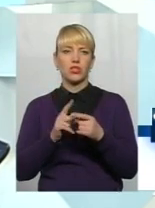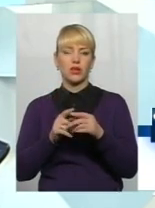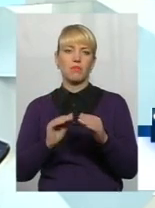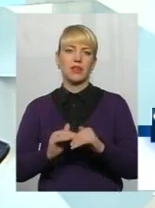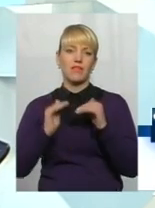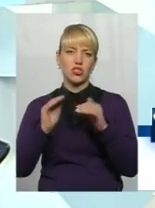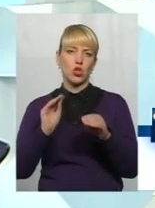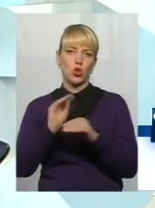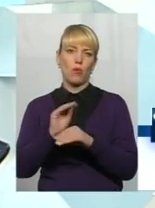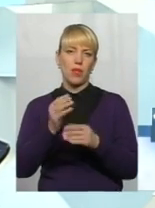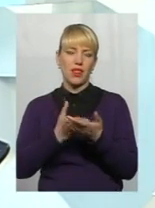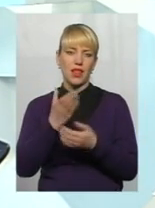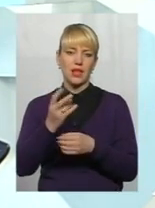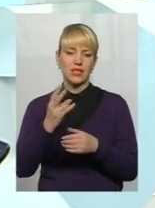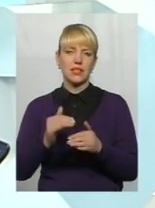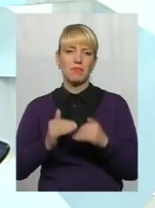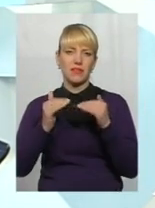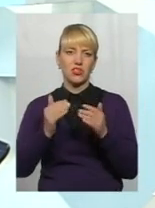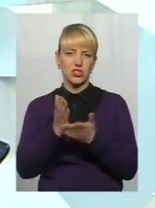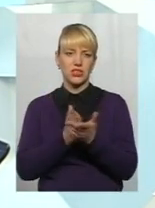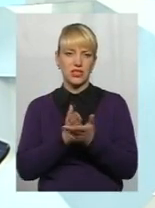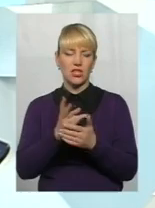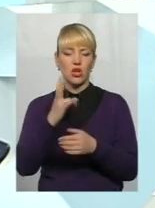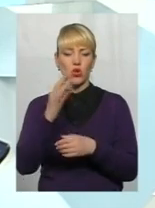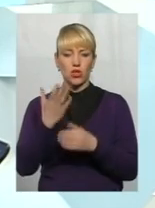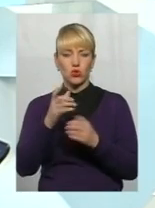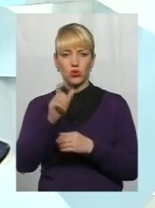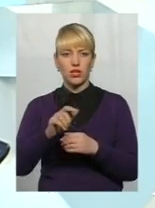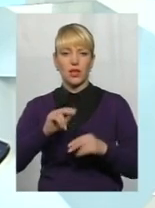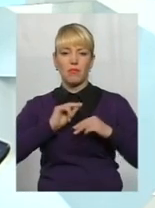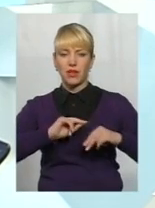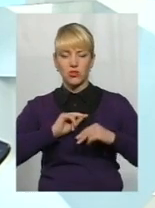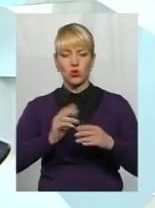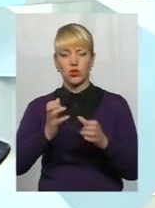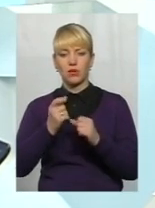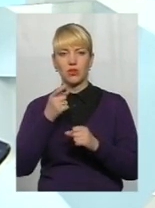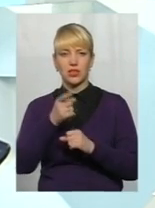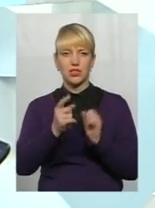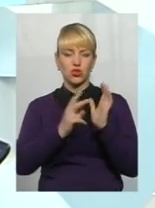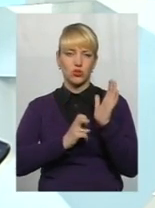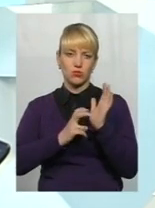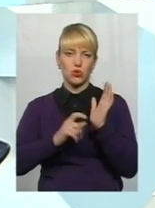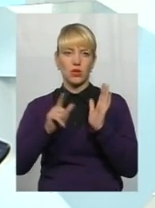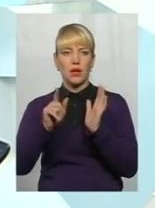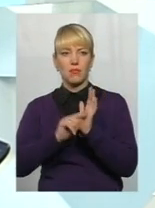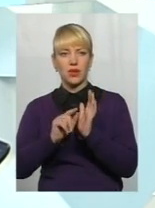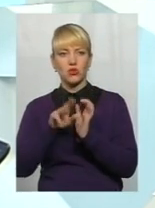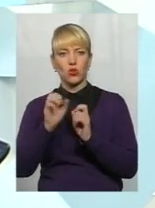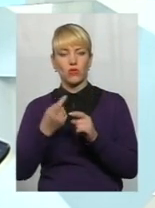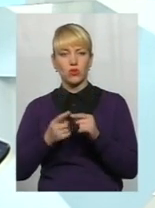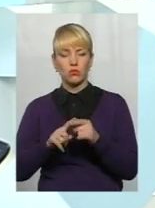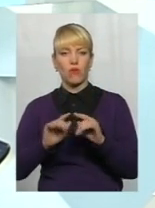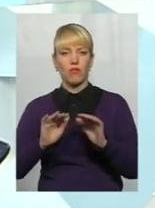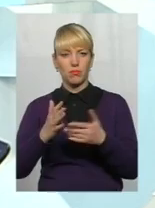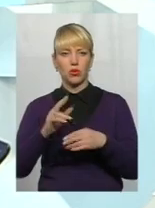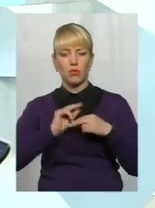Але якщо особа працює і отримує пенсію, до прикладу, 1700 гривень, то в даному випадку